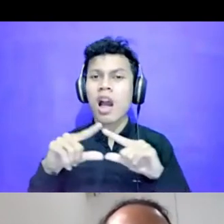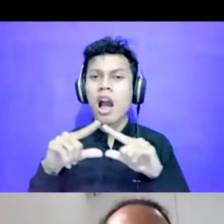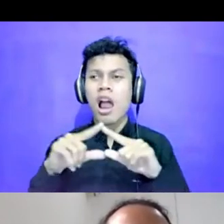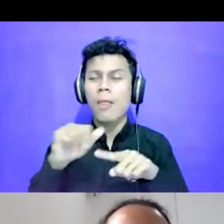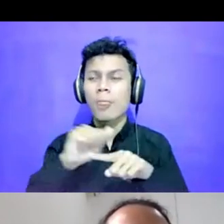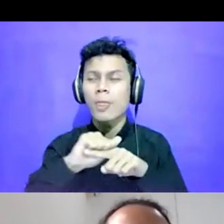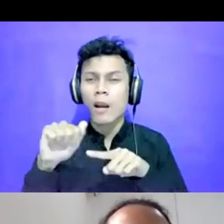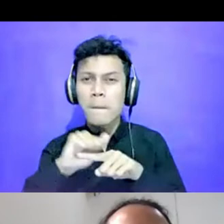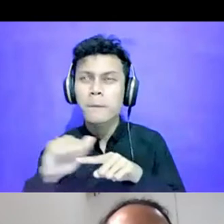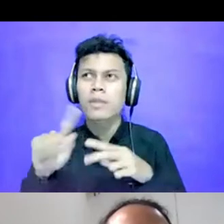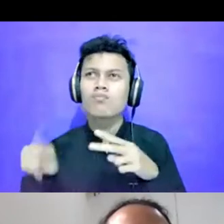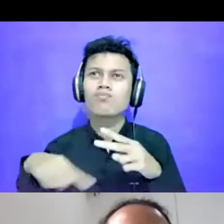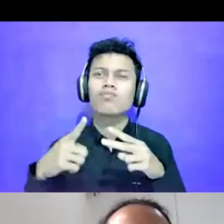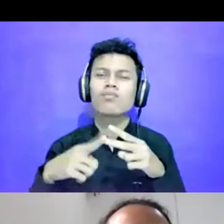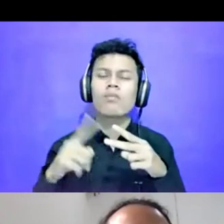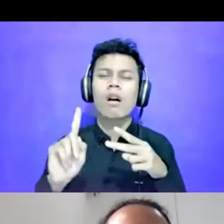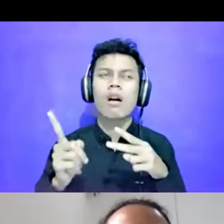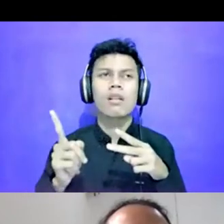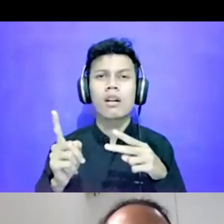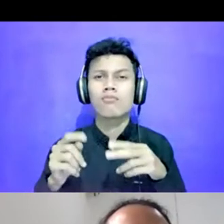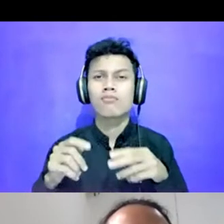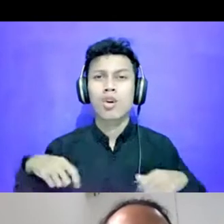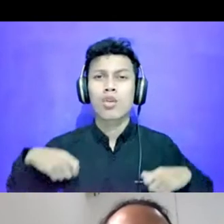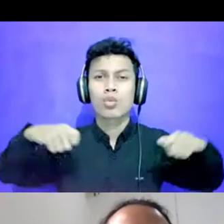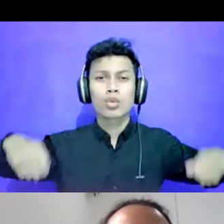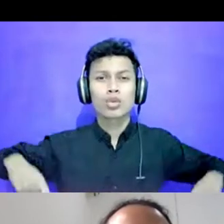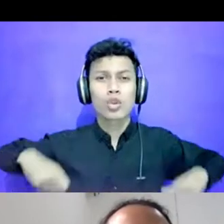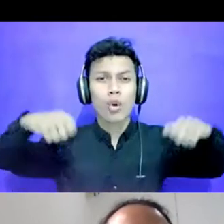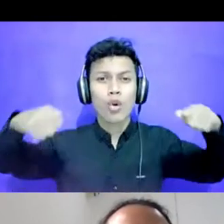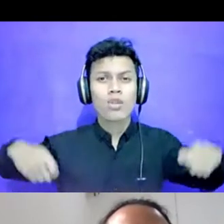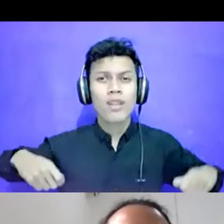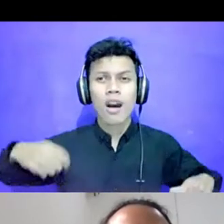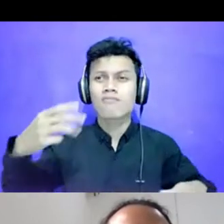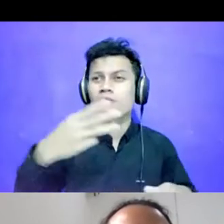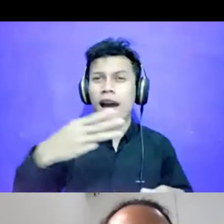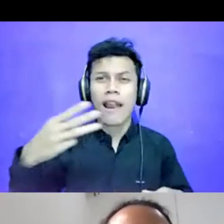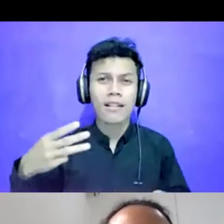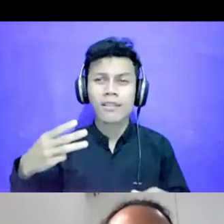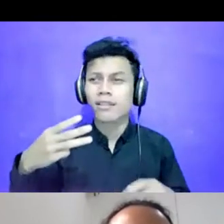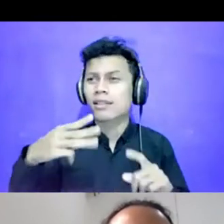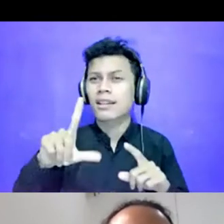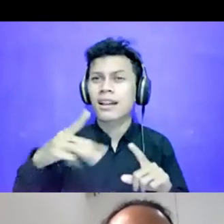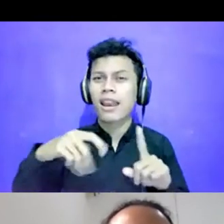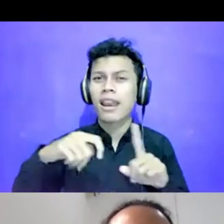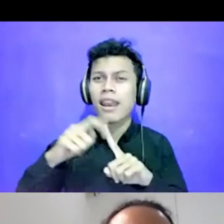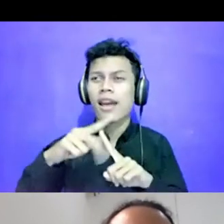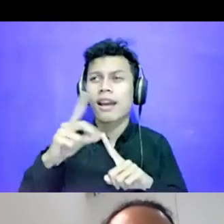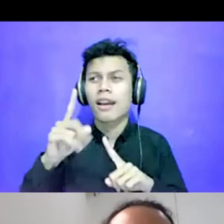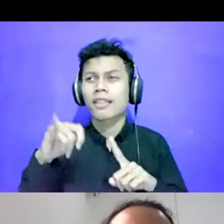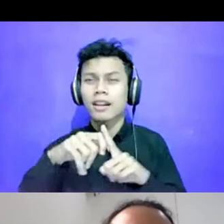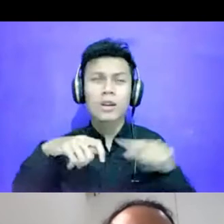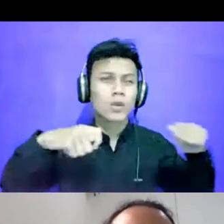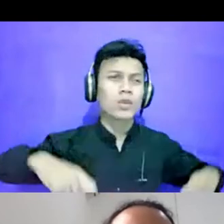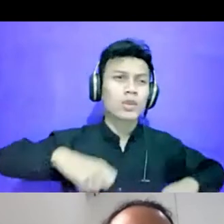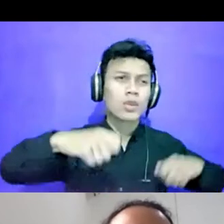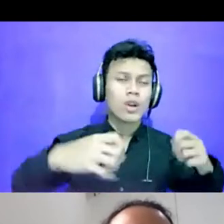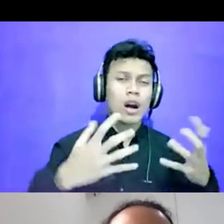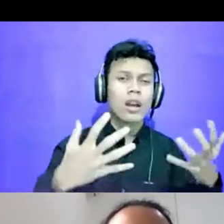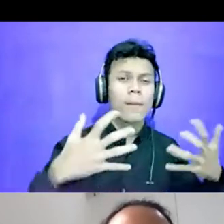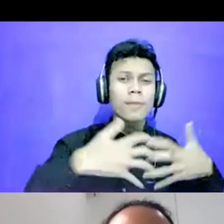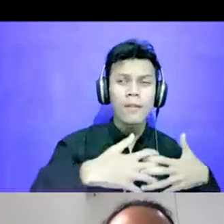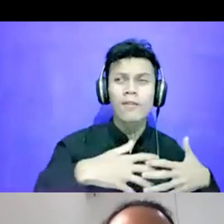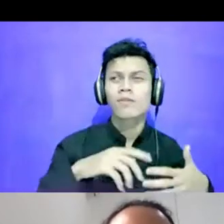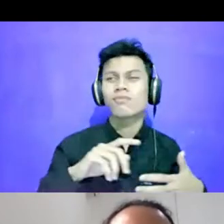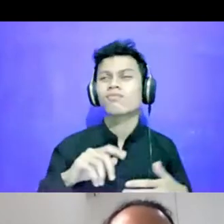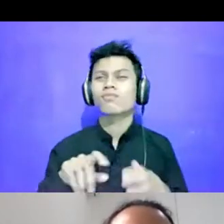kursi roda elektrik dan kursi roda adaptif. Kemudian ada, ini ada juga yang pengadaan barang, misalnya ada